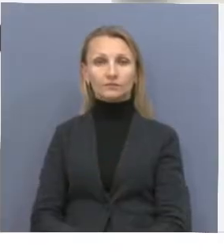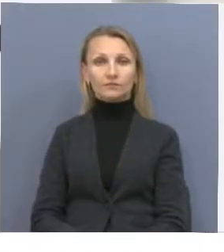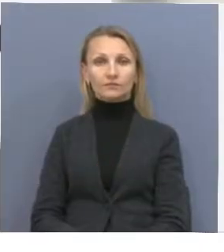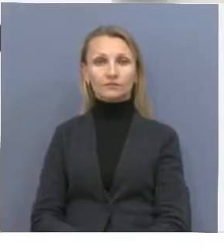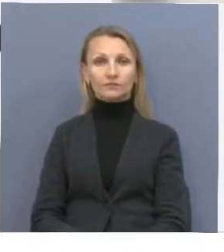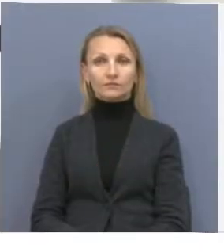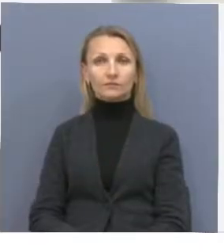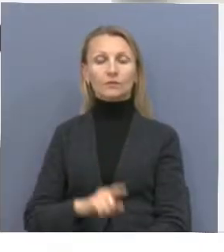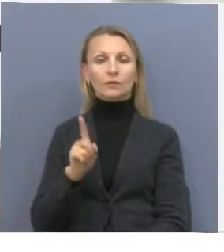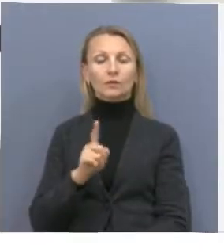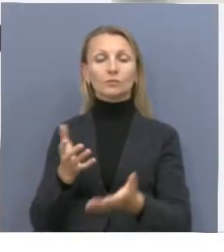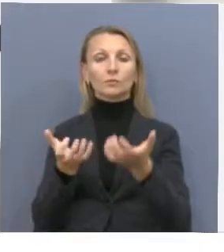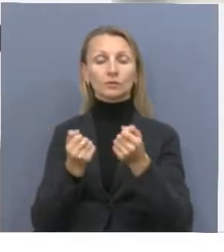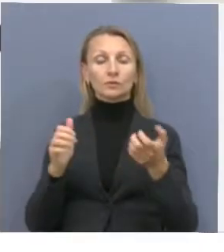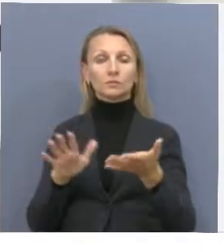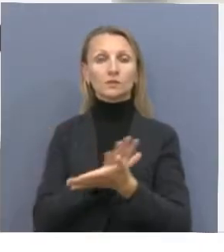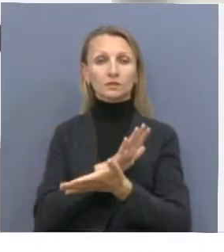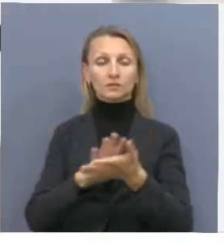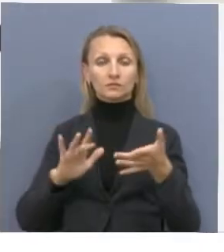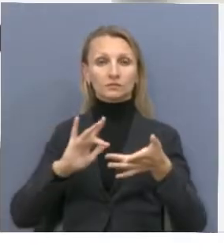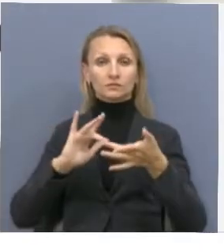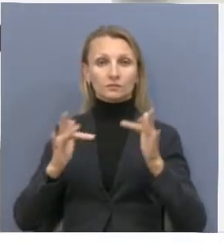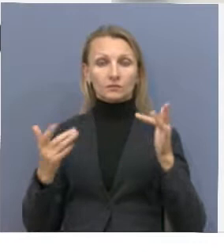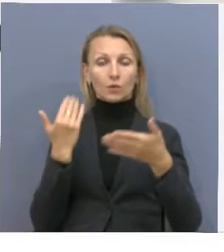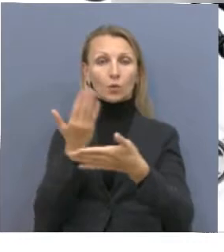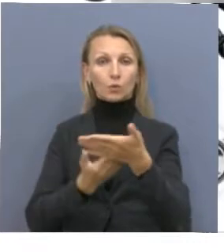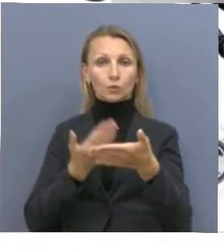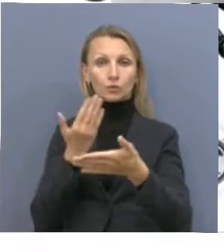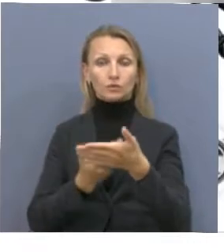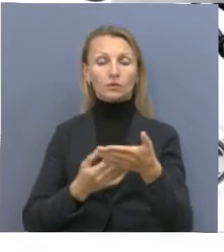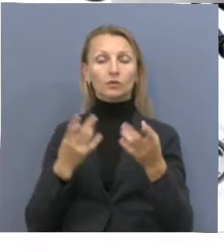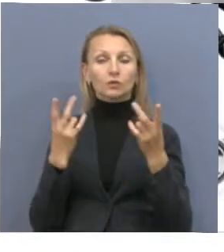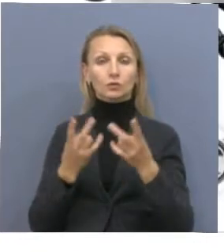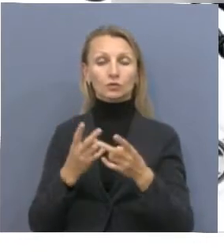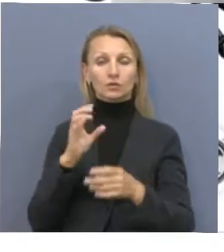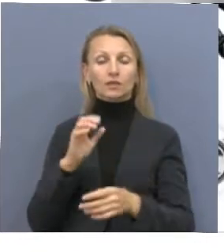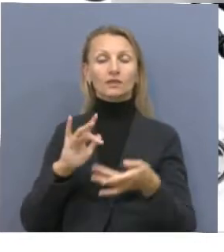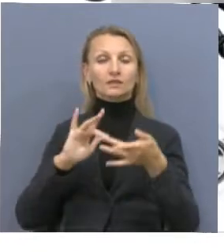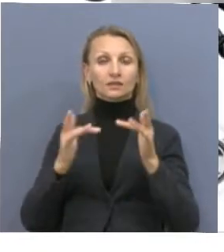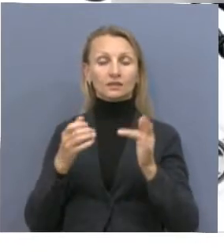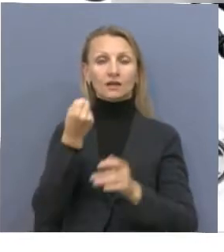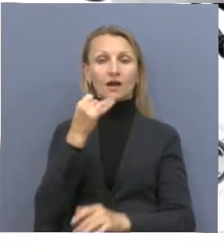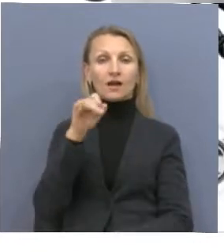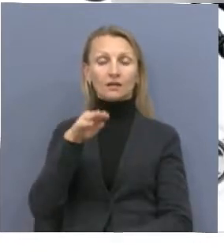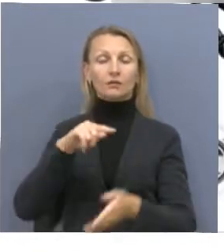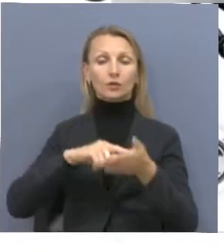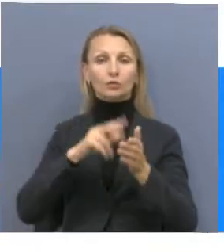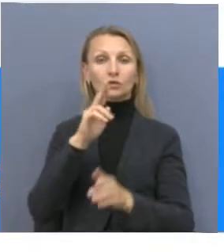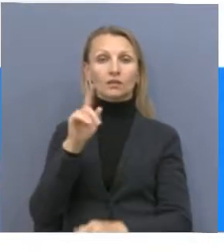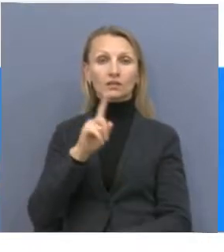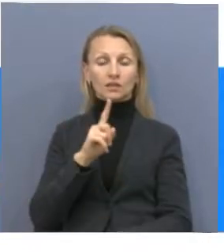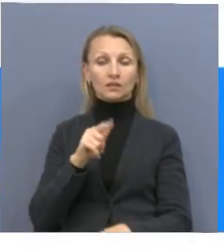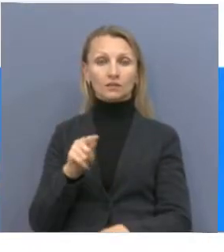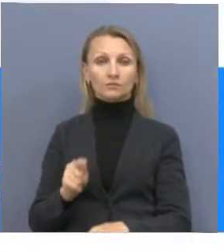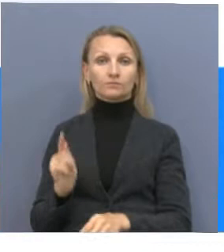Чтобы получить бесплатную онлайн-консультацию, необходимо на сайте iDoctor.kz перейти в раздел «Онлайн-консультация».